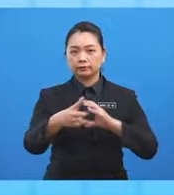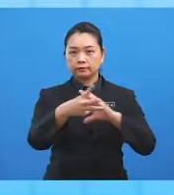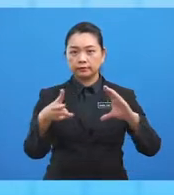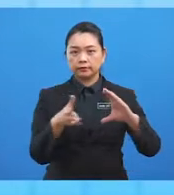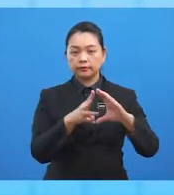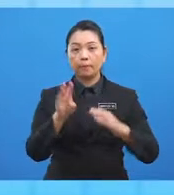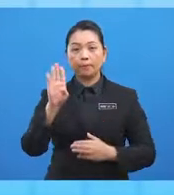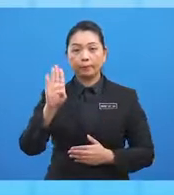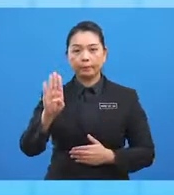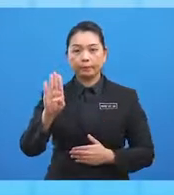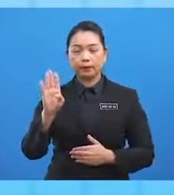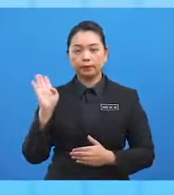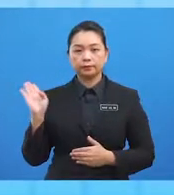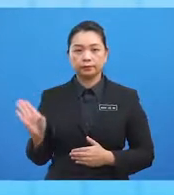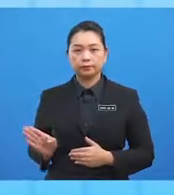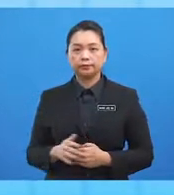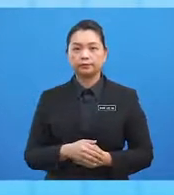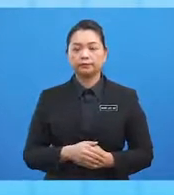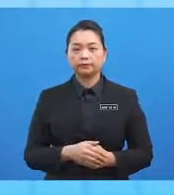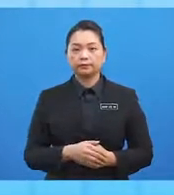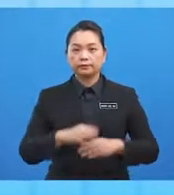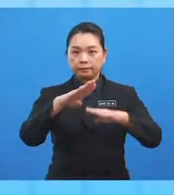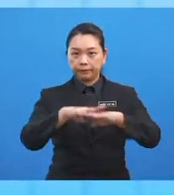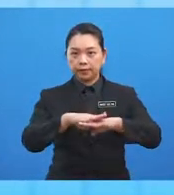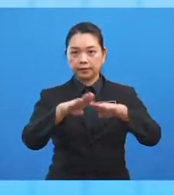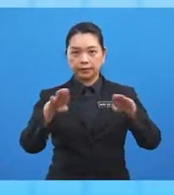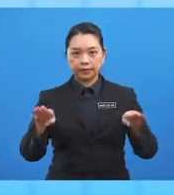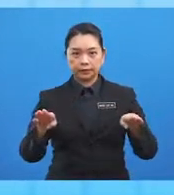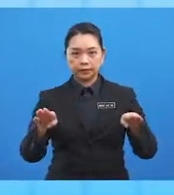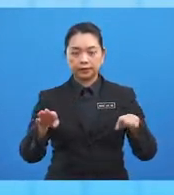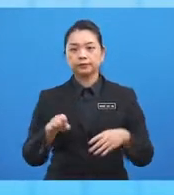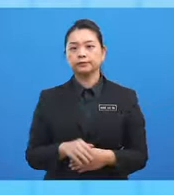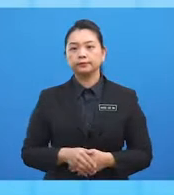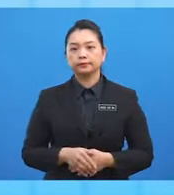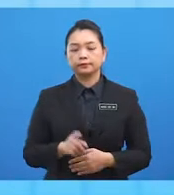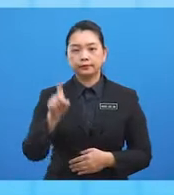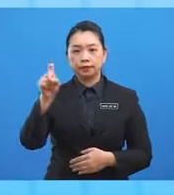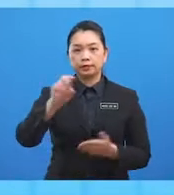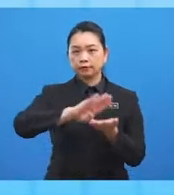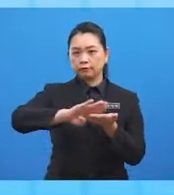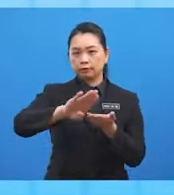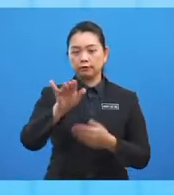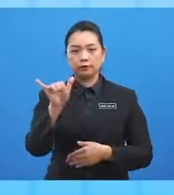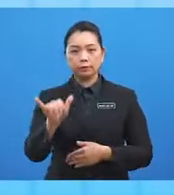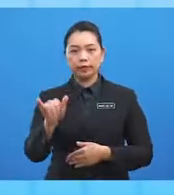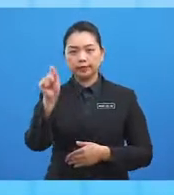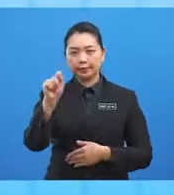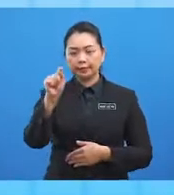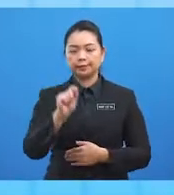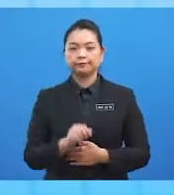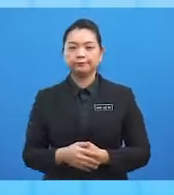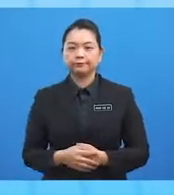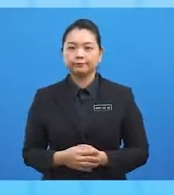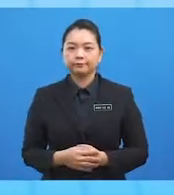Y dajah utara, maka beza sudutnya ialah X tolak Y